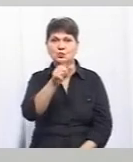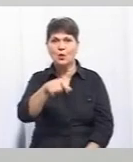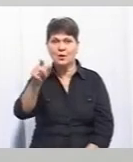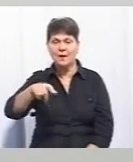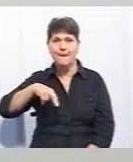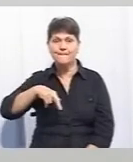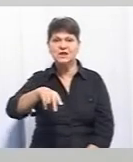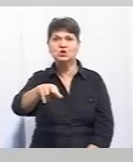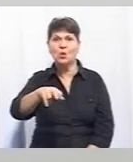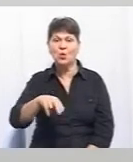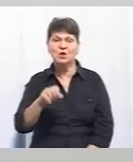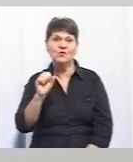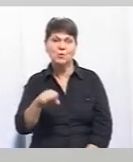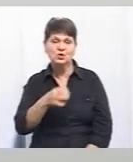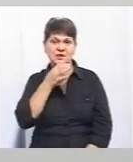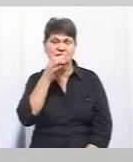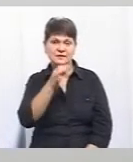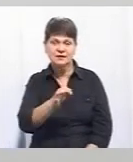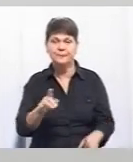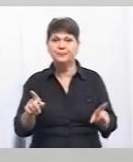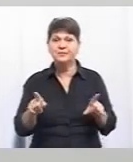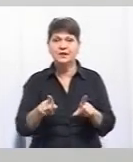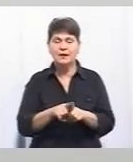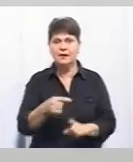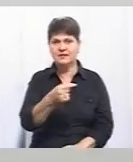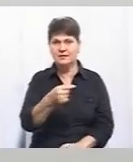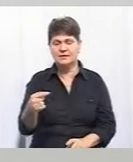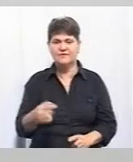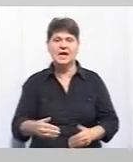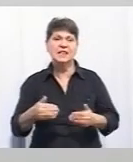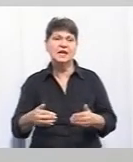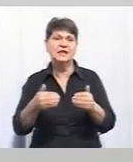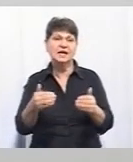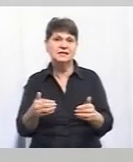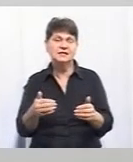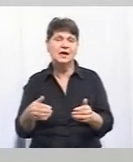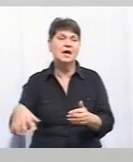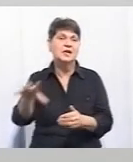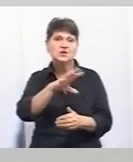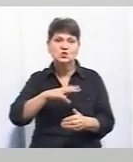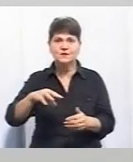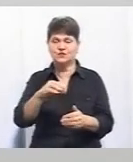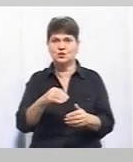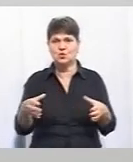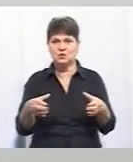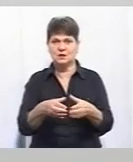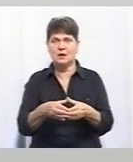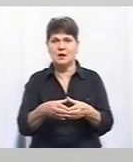можна сказати, що в нас така негативна тенденція, це з усього складу